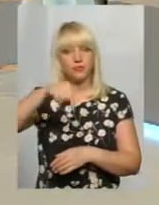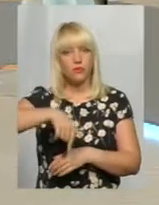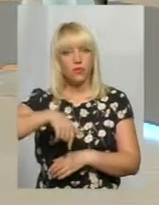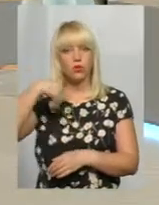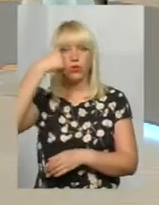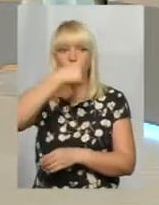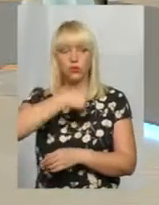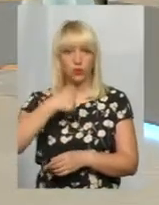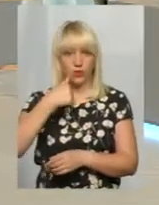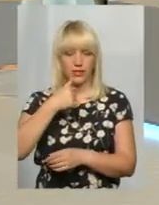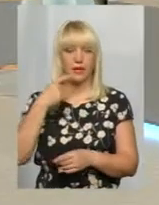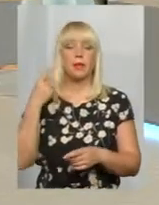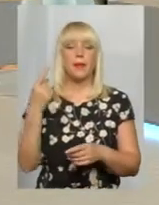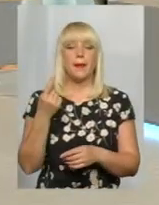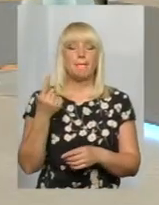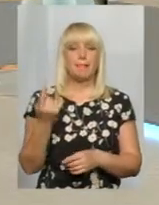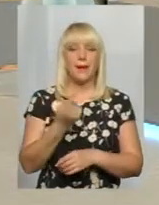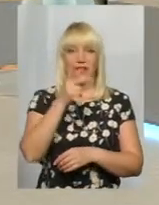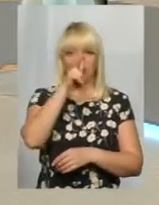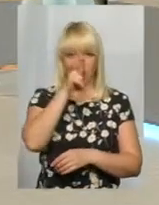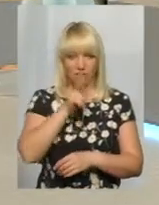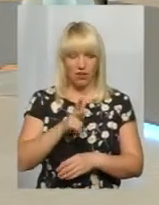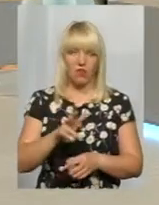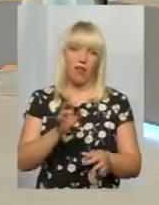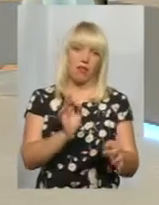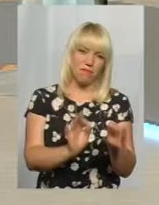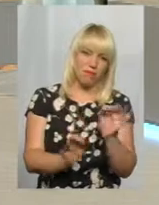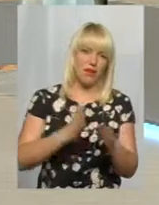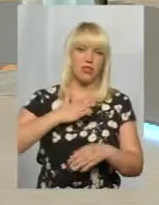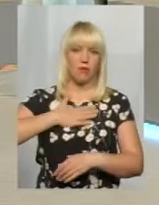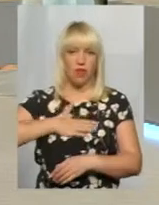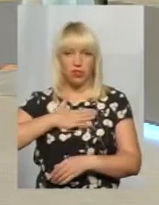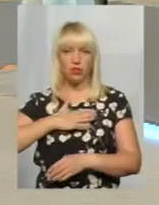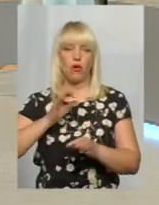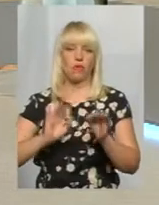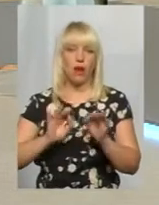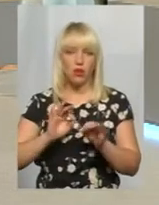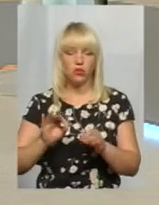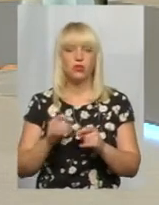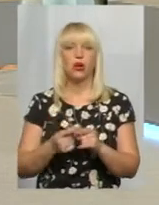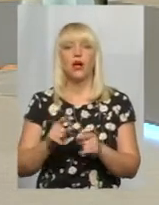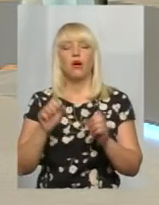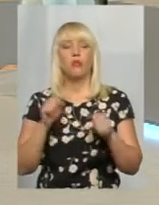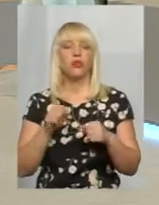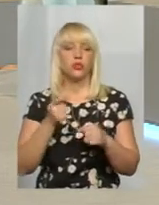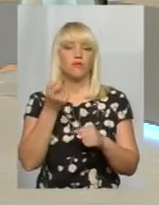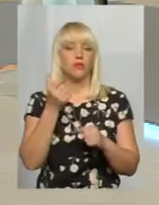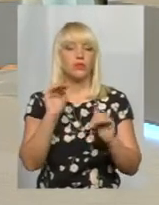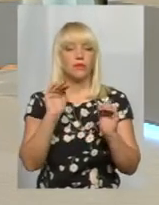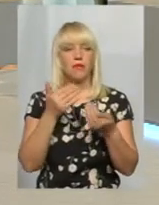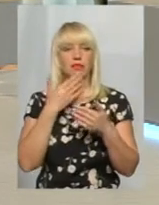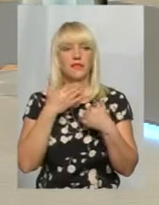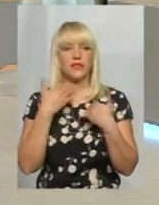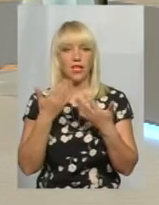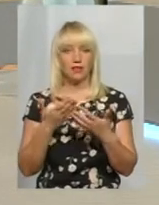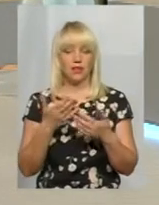перший квартал теж прийшов більш-менш нормально, за рахунок теж, можливо, трошки меншого звертання